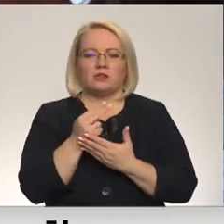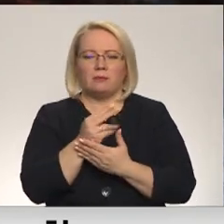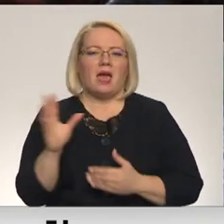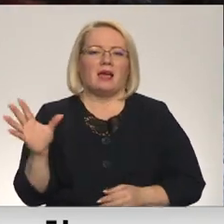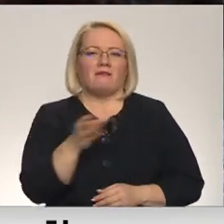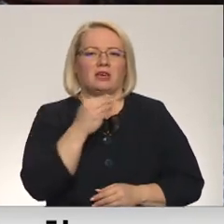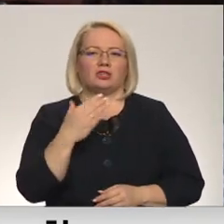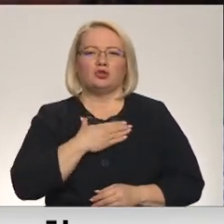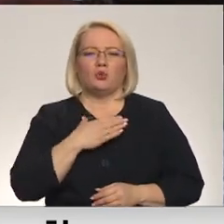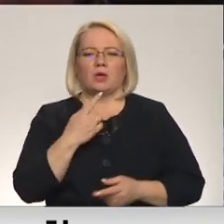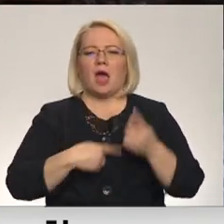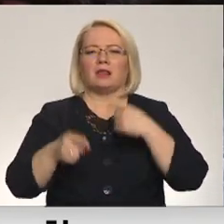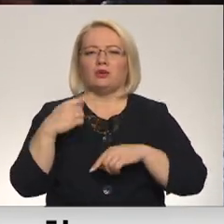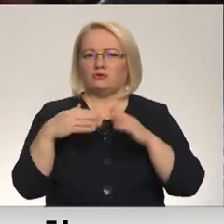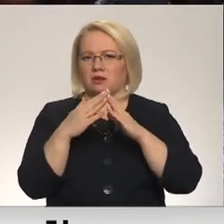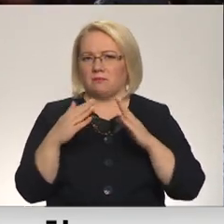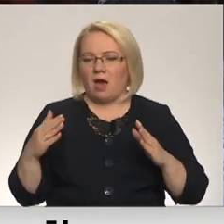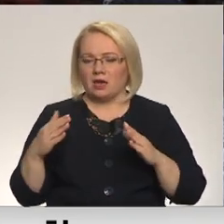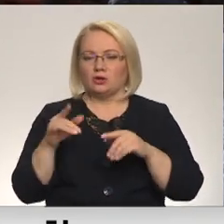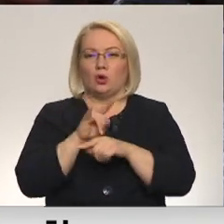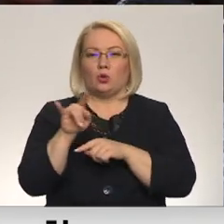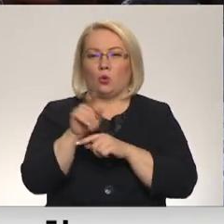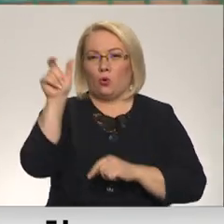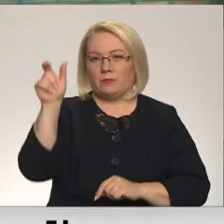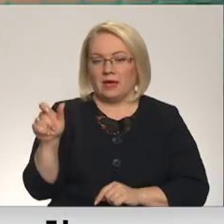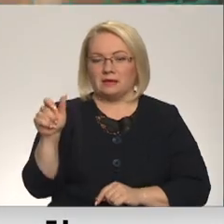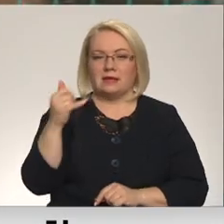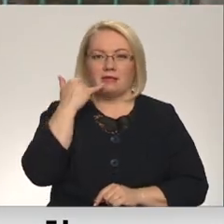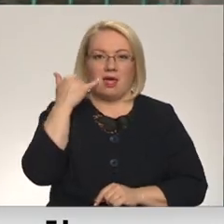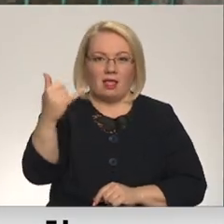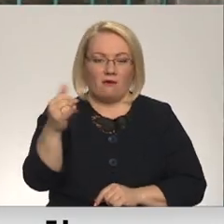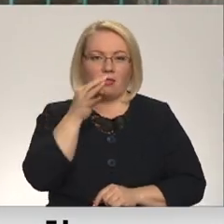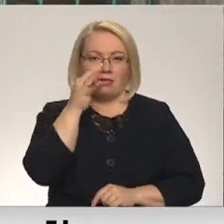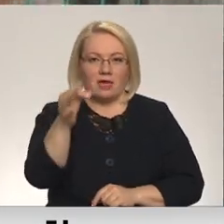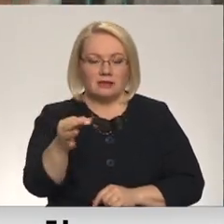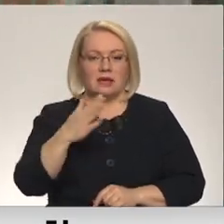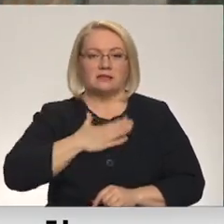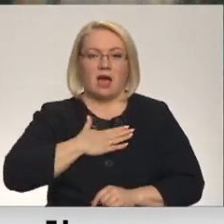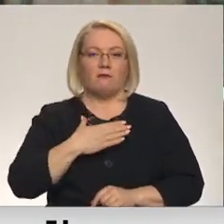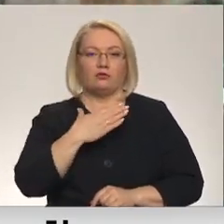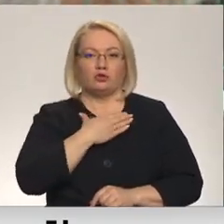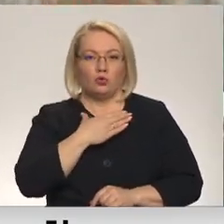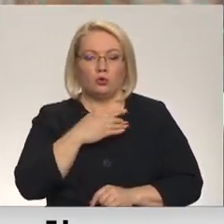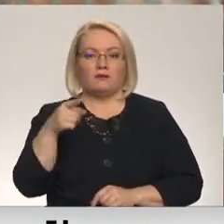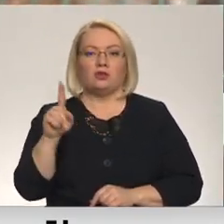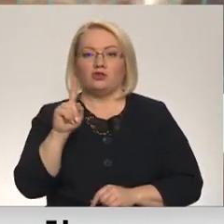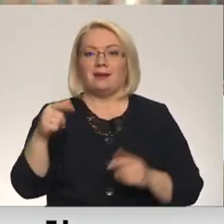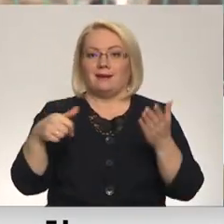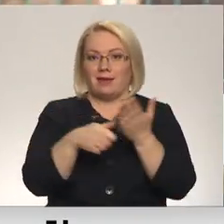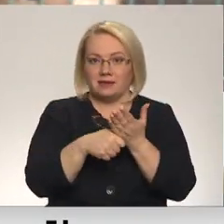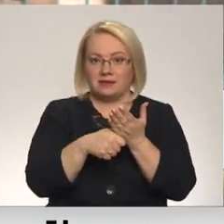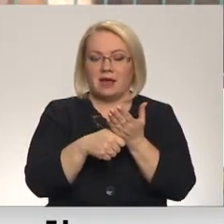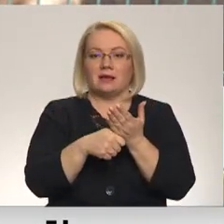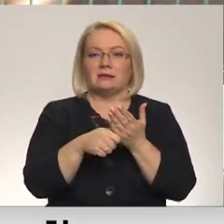draugi atkal atgriezu šies mājās. Kādu tukumniecu telefonu sarunā RTV stāst, ka savu suni, kuram esot reģistrētas čips,